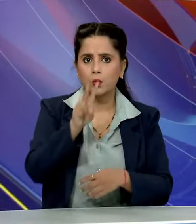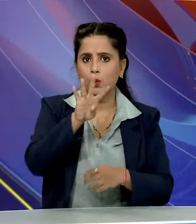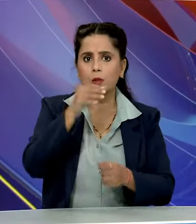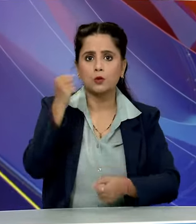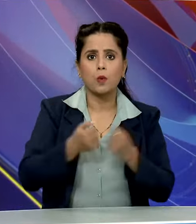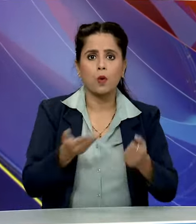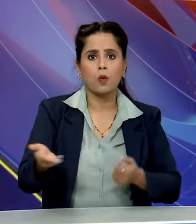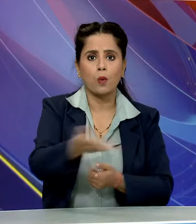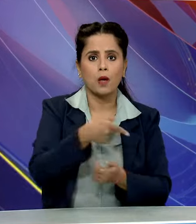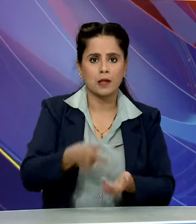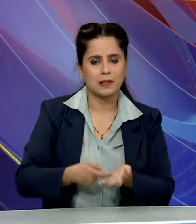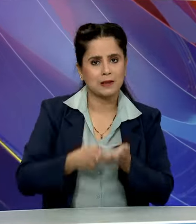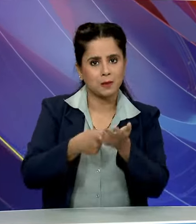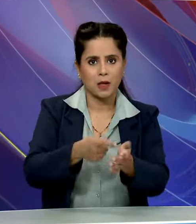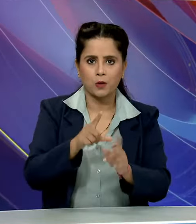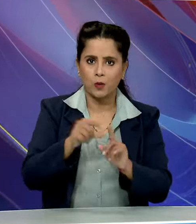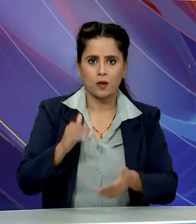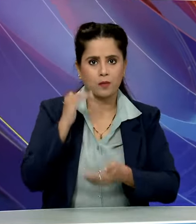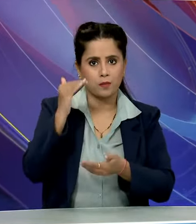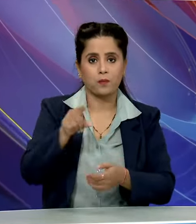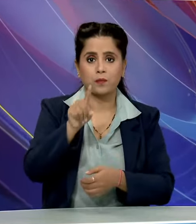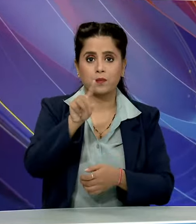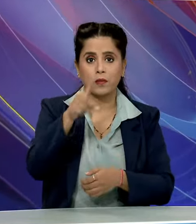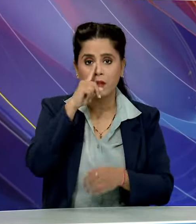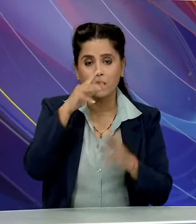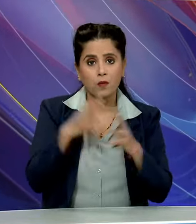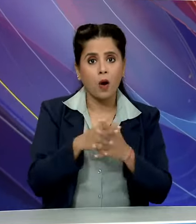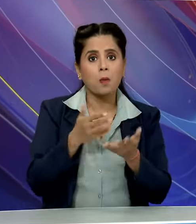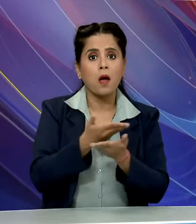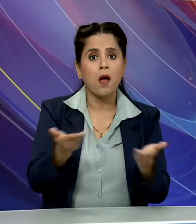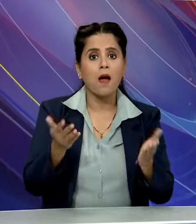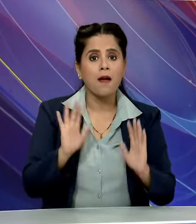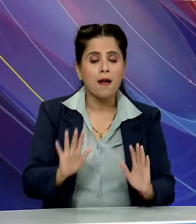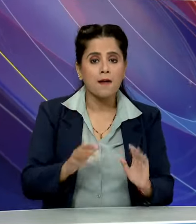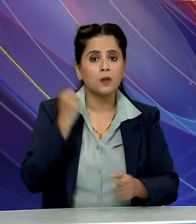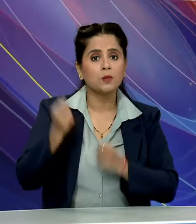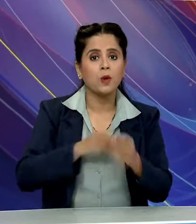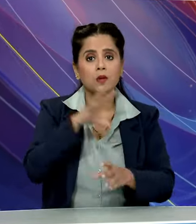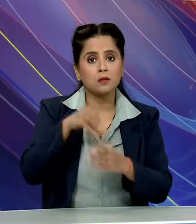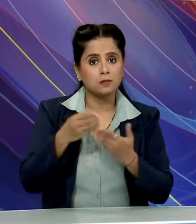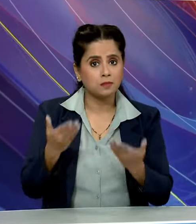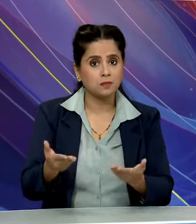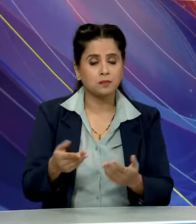खिलारियों को सम्मानित किया गया है जिन में 13 महिला खिलारी भी शामिल है